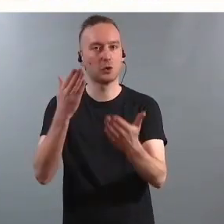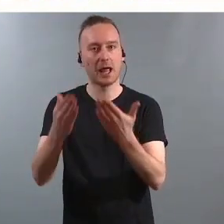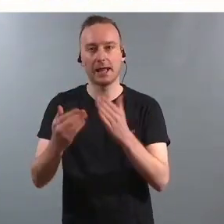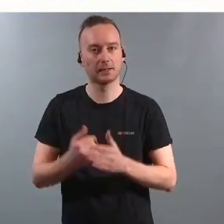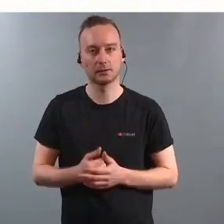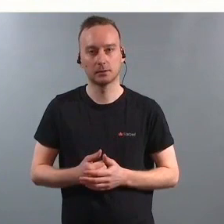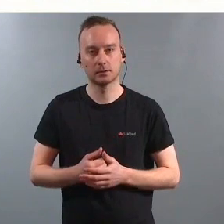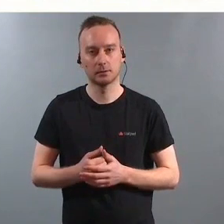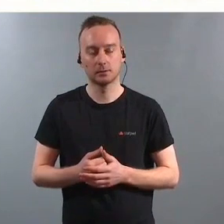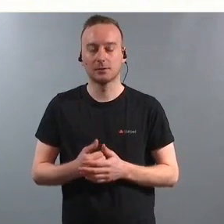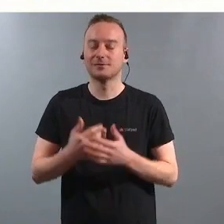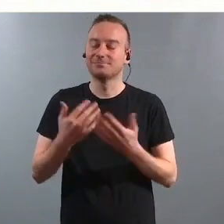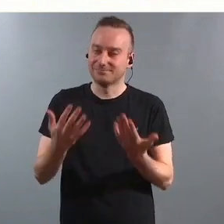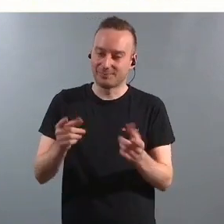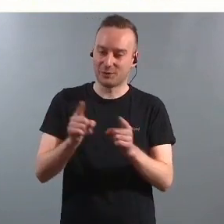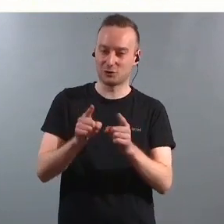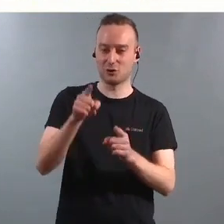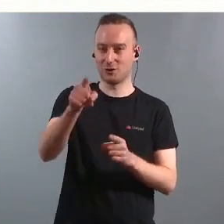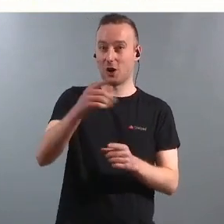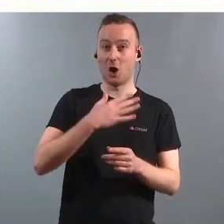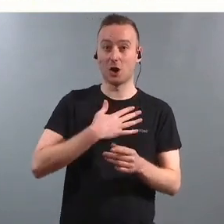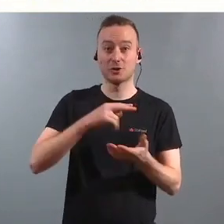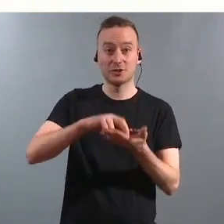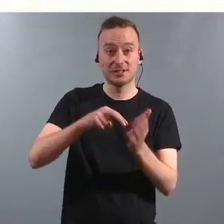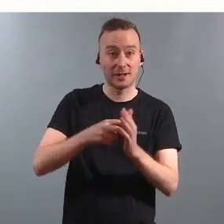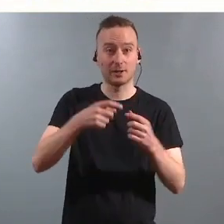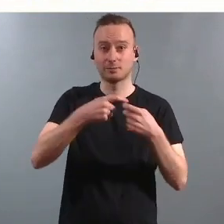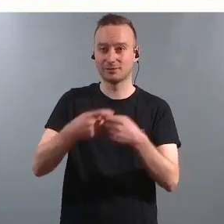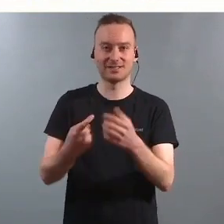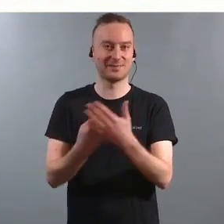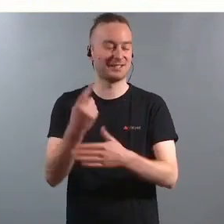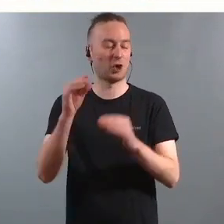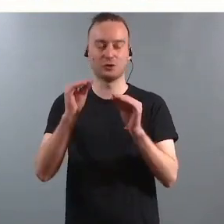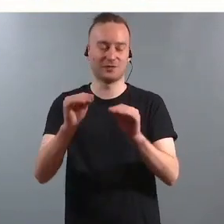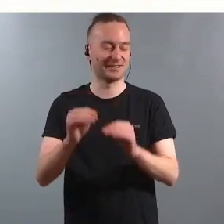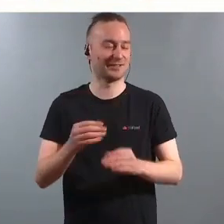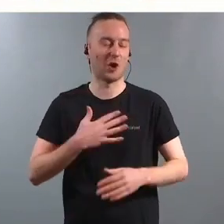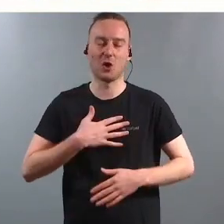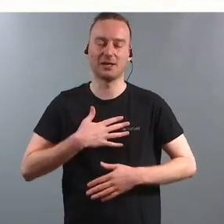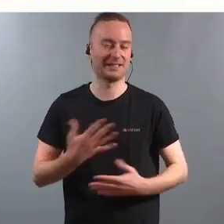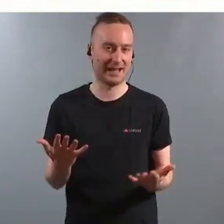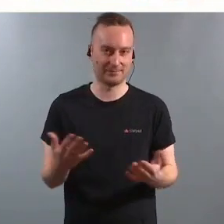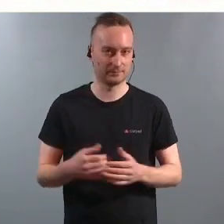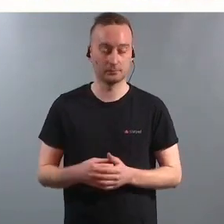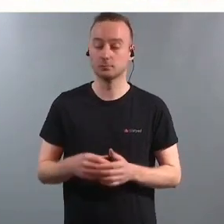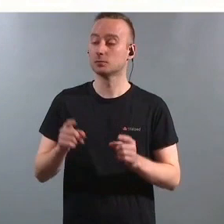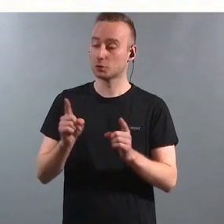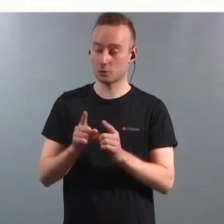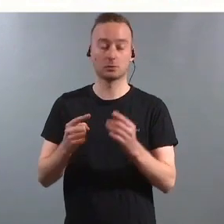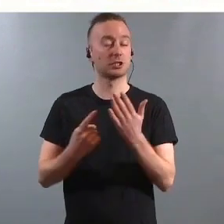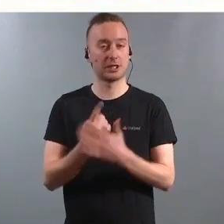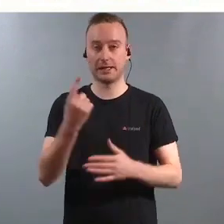Klart at da har ikke den skolen systemer for spesialundervisning. Det er jo rimelig åpenbart. Så det skjer i dag.